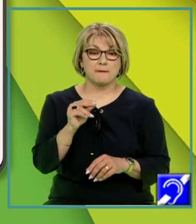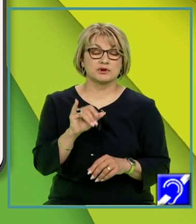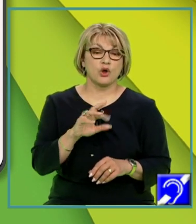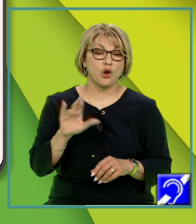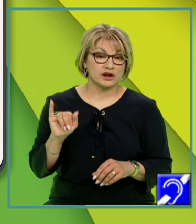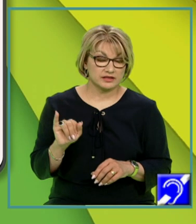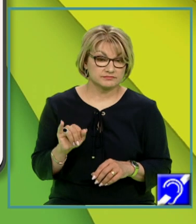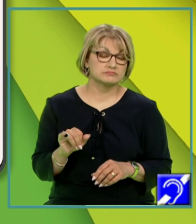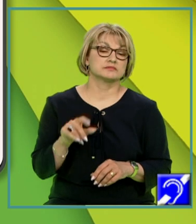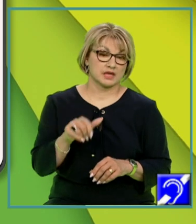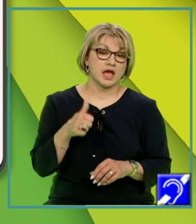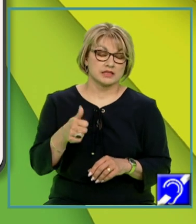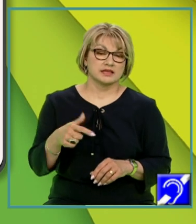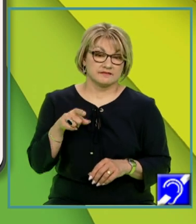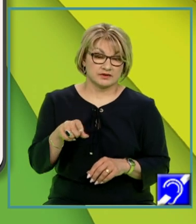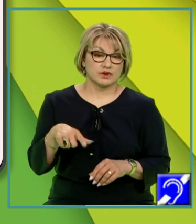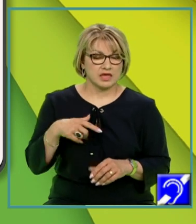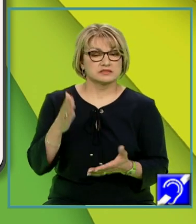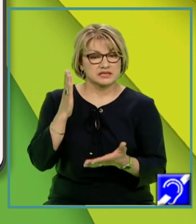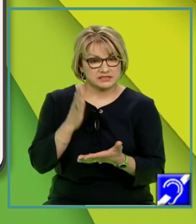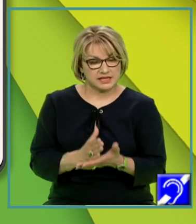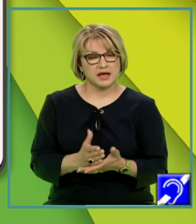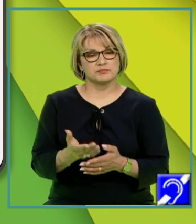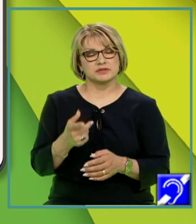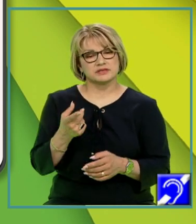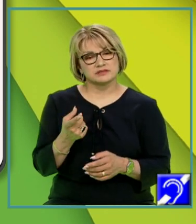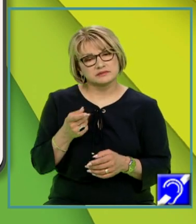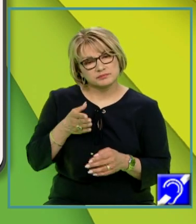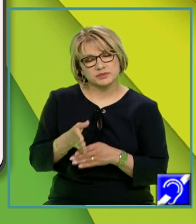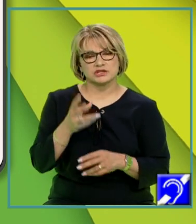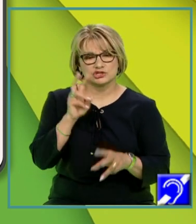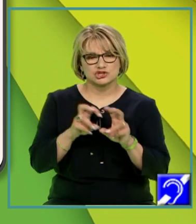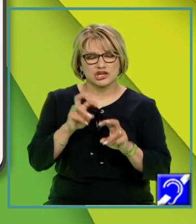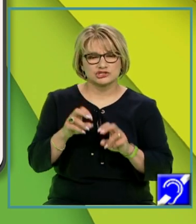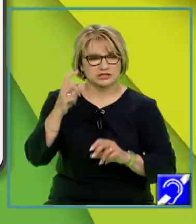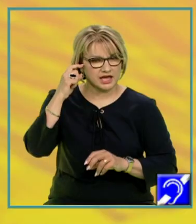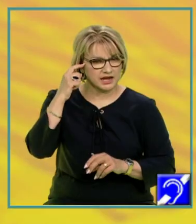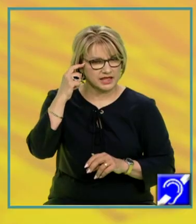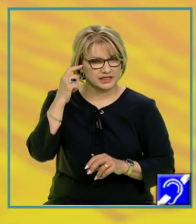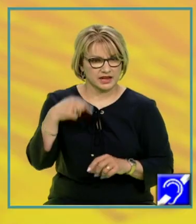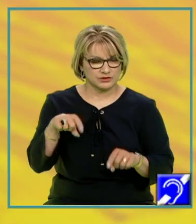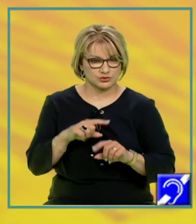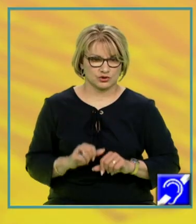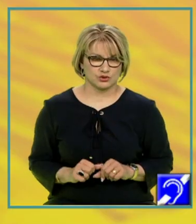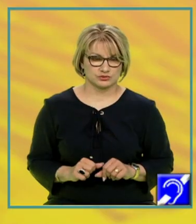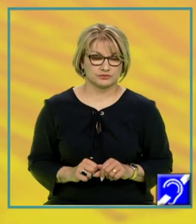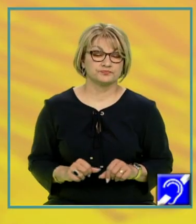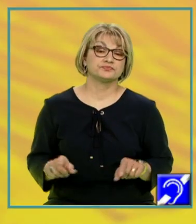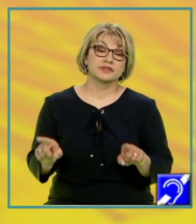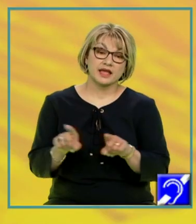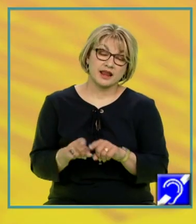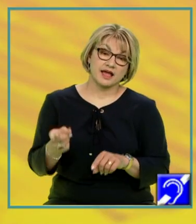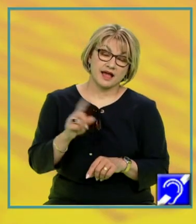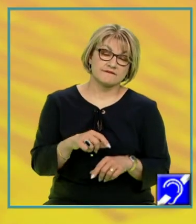astfel încât adevărul ei este stabilit prin cercetarea intelectului nostru. La fel ar fi și